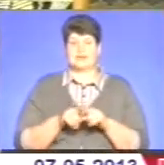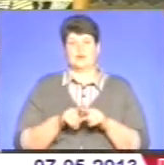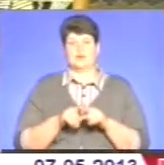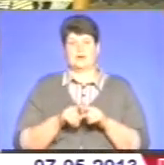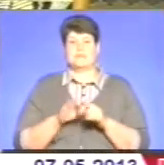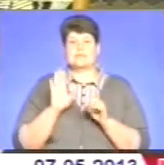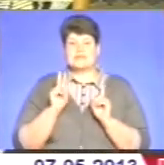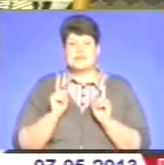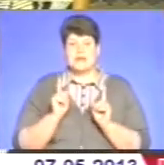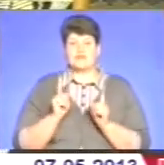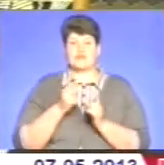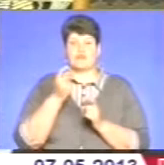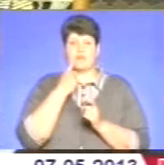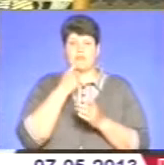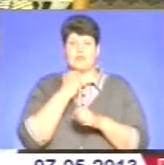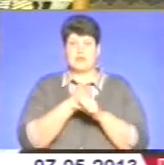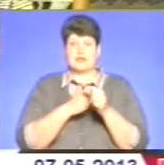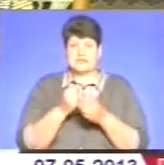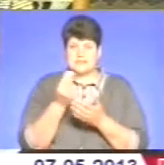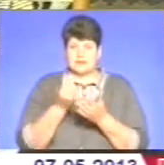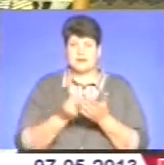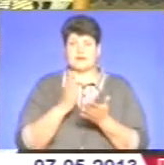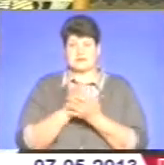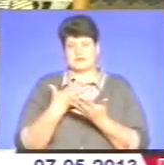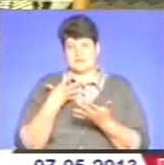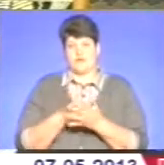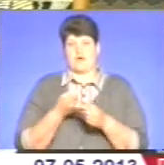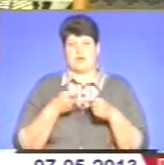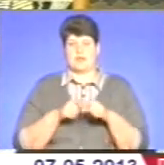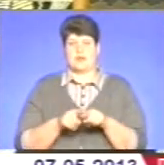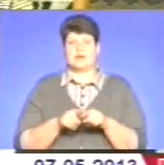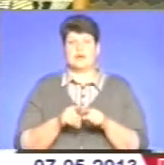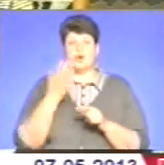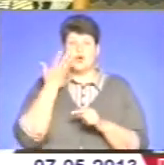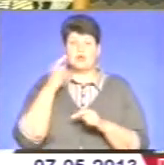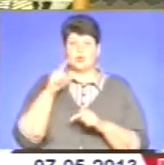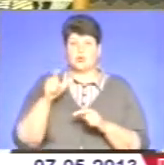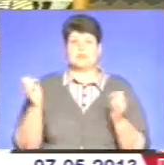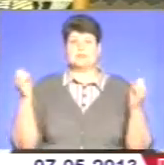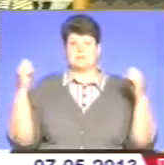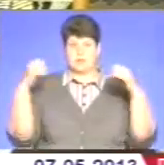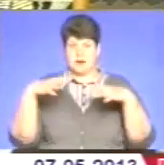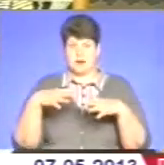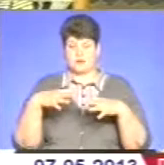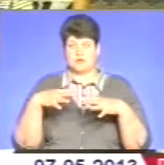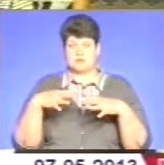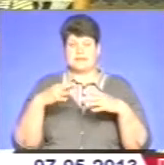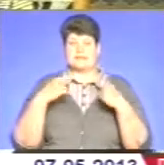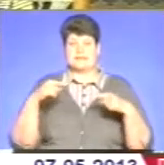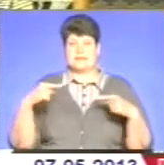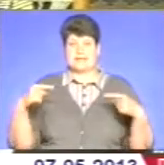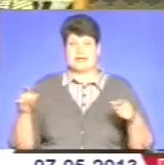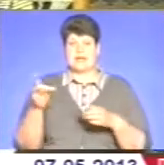в тих писанках своя техніка, в тих мотанках своя техніка. І коли люди збираються з різних